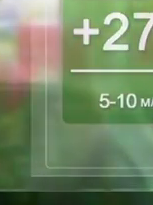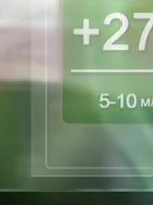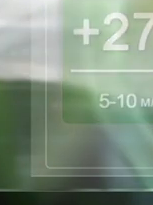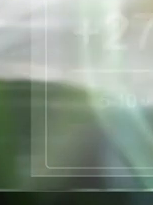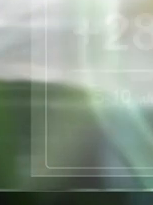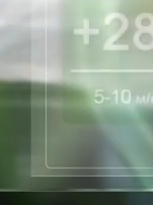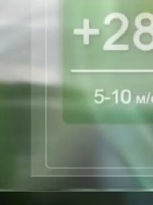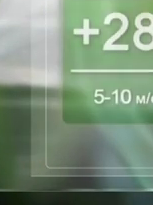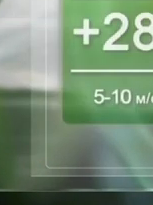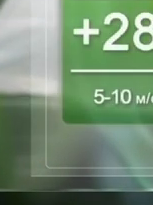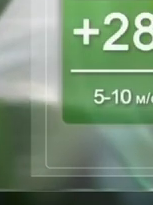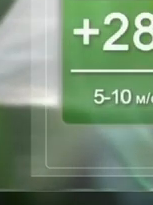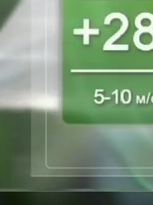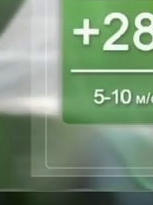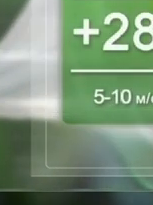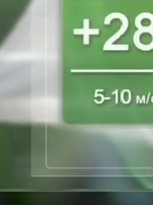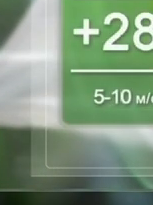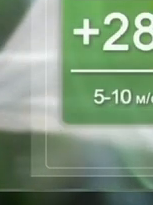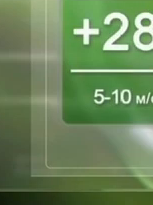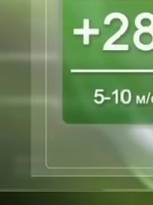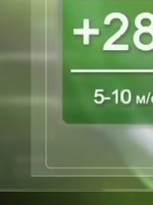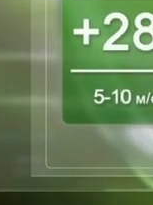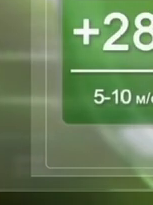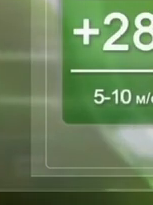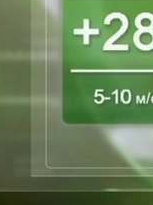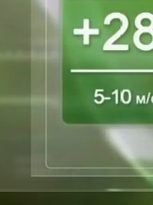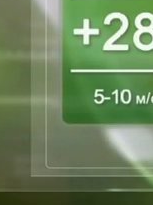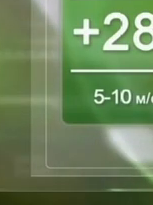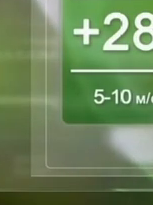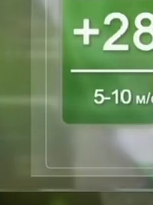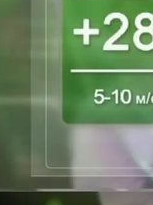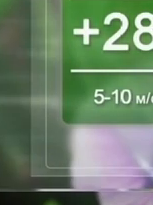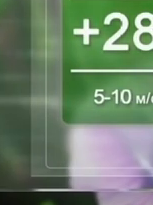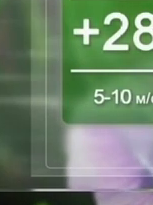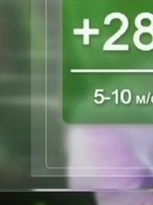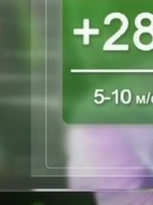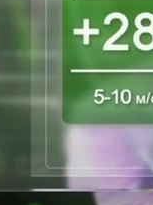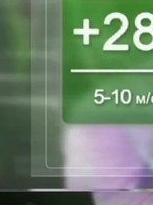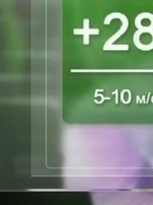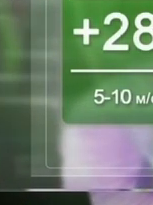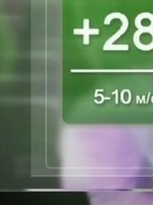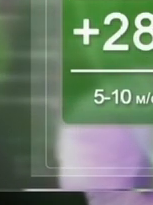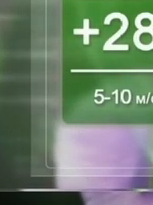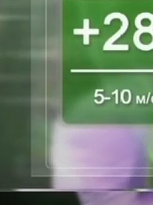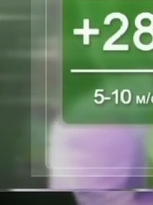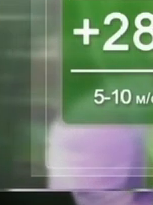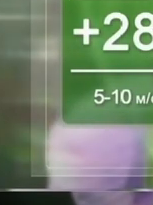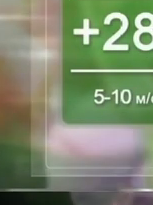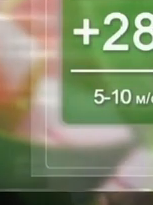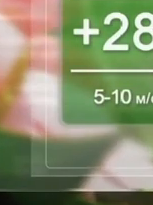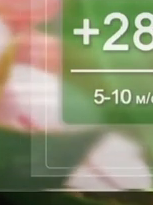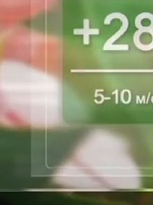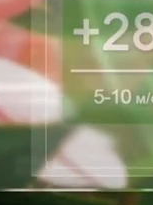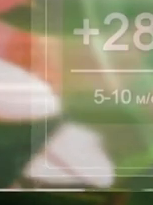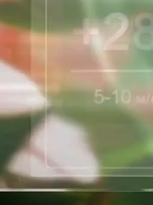із позначкою «плюс». В областному центрі вночі повітря прогріється до плюс 18, плюс 20, в день стовпчики термометрів піднімуться до плюс